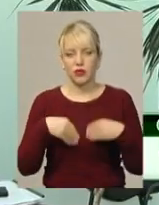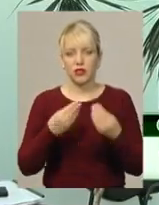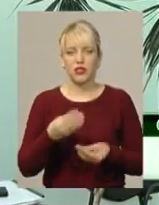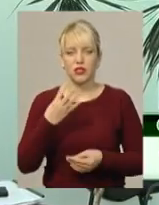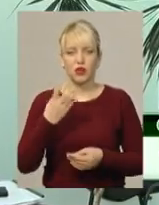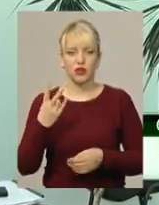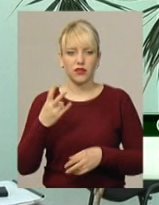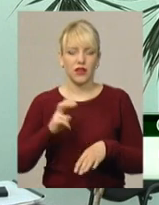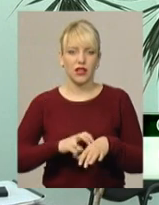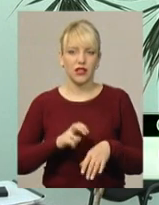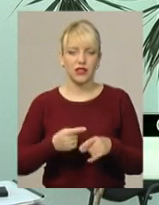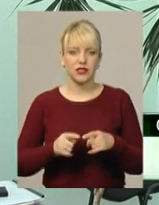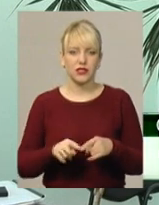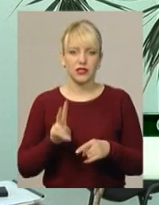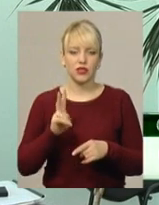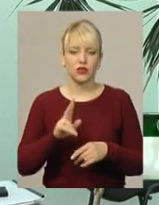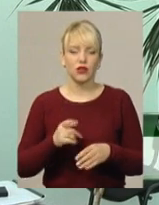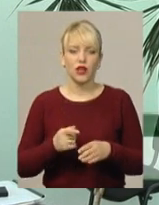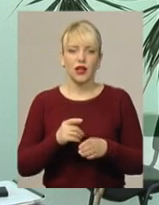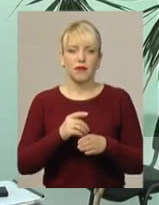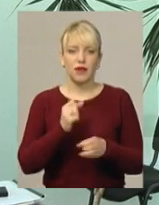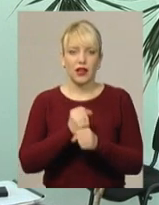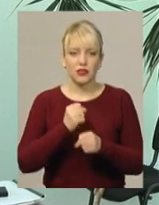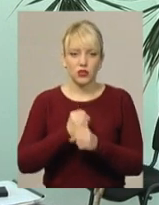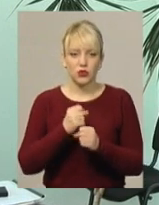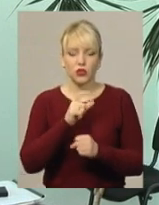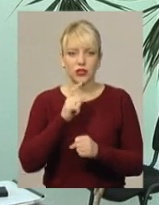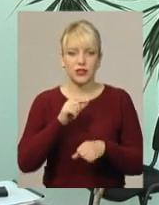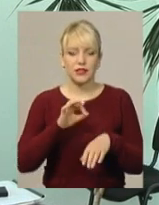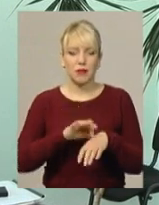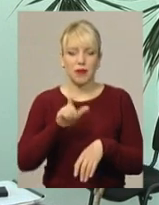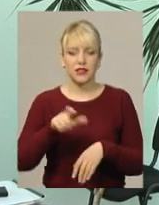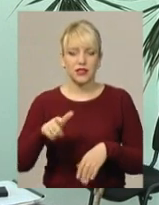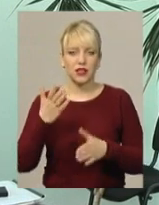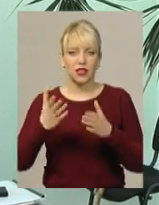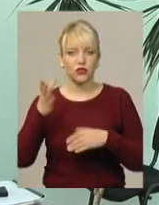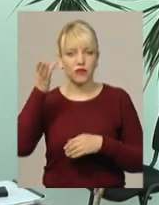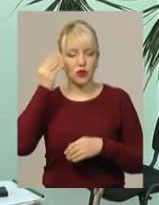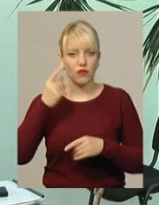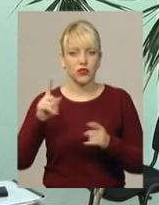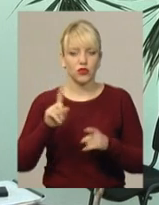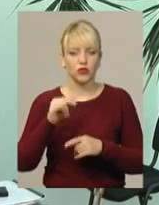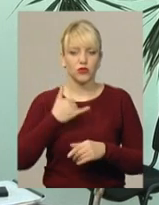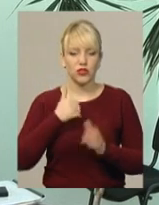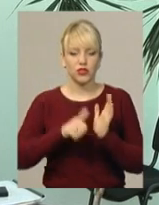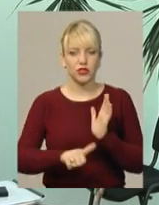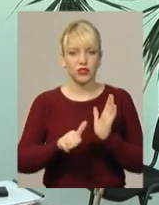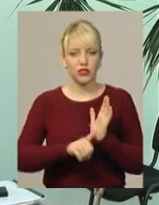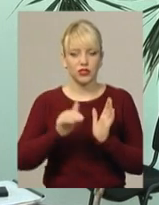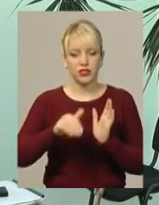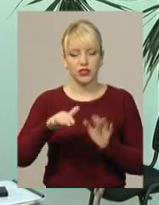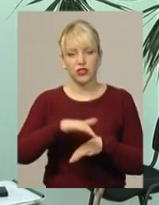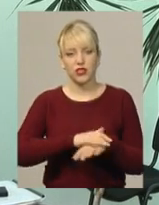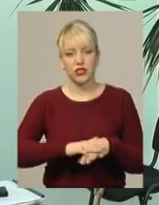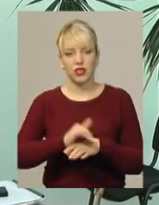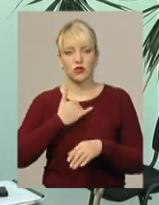лікаря. Це ті, які безпосередньо працюють з пацієнтами. Якщо врахувати, що в нас 66 тисяч населення, то